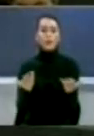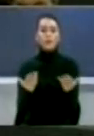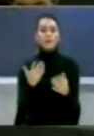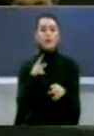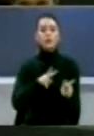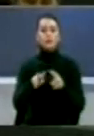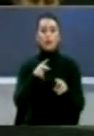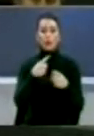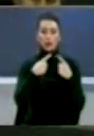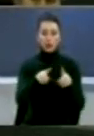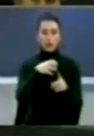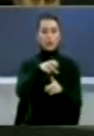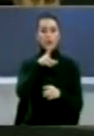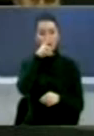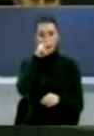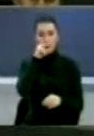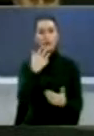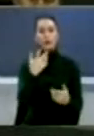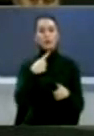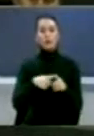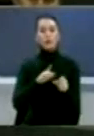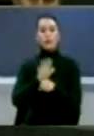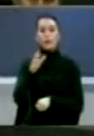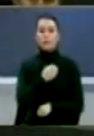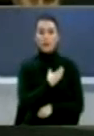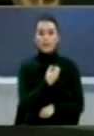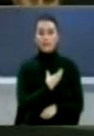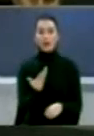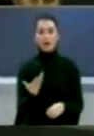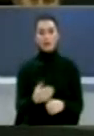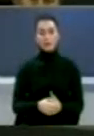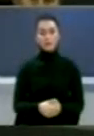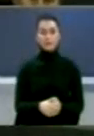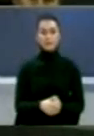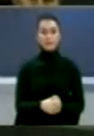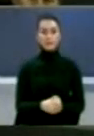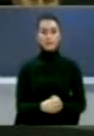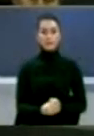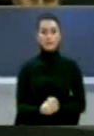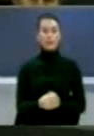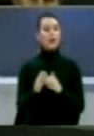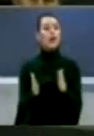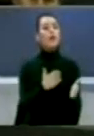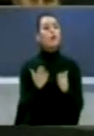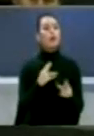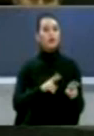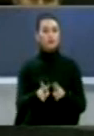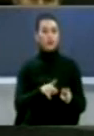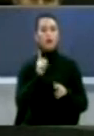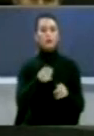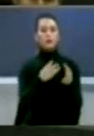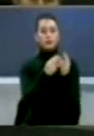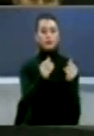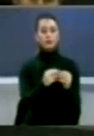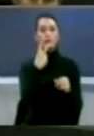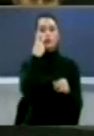punës, a i për policin dhe kodi antimafia Me ligjin për gjukatat e regullta do të shbëj sistemi gjysor paralel